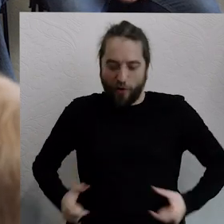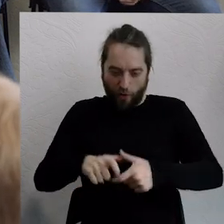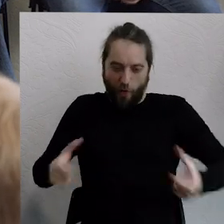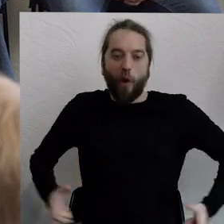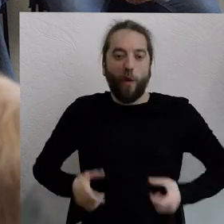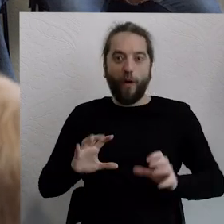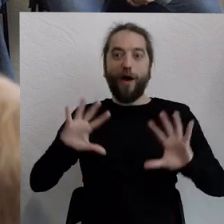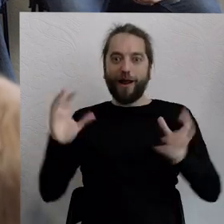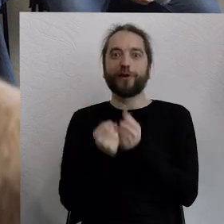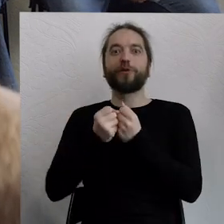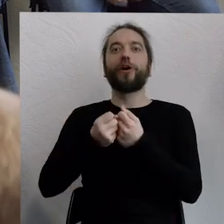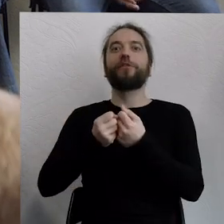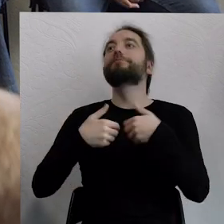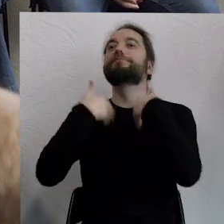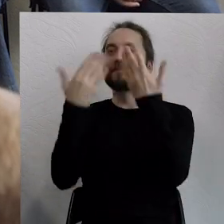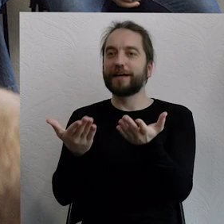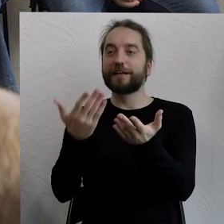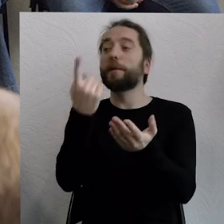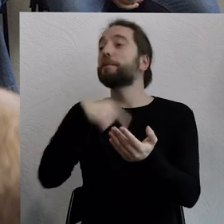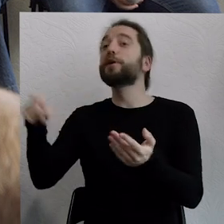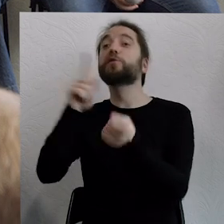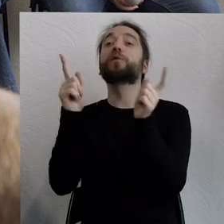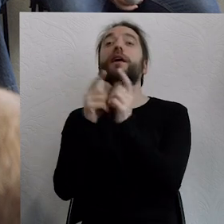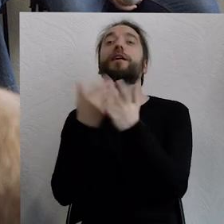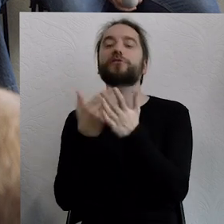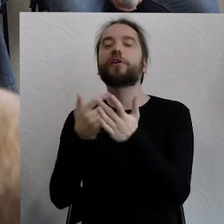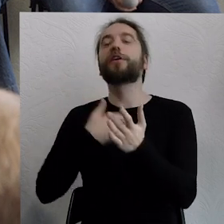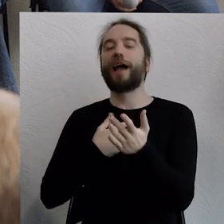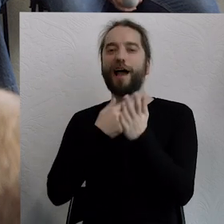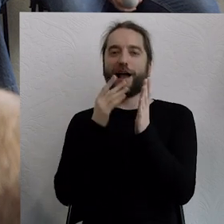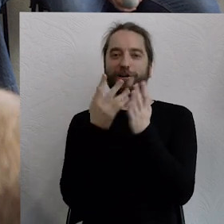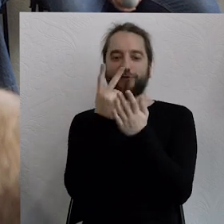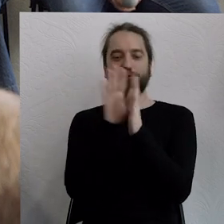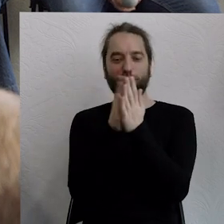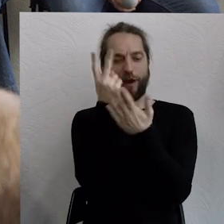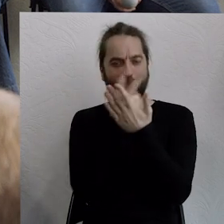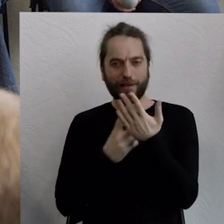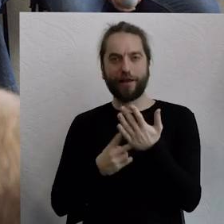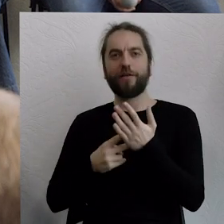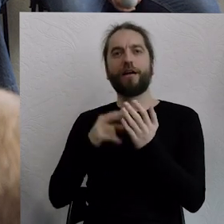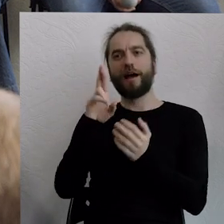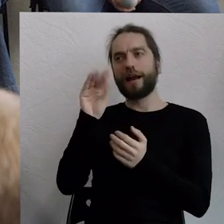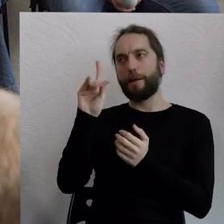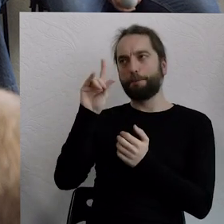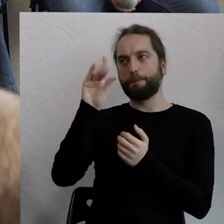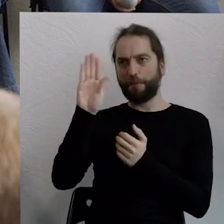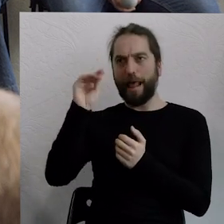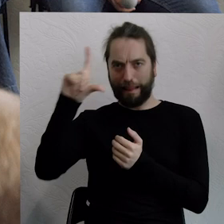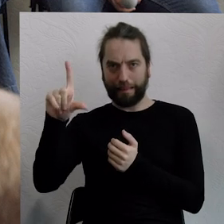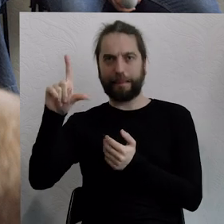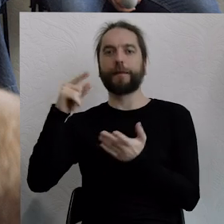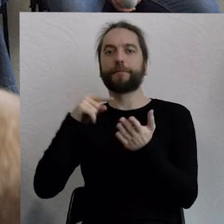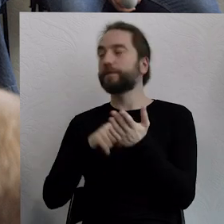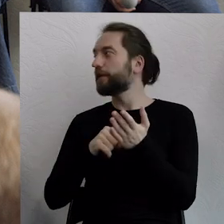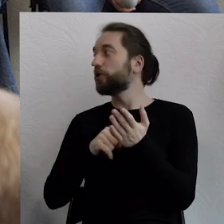krótką historię też, dlaczego tu siedzimy. Tu siedzimy dlatego, że przeczytałem książkę wspaniałej Joanny Erbel, wychylone w przyszłość, którą